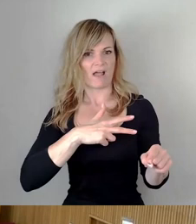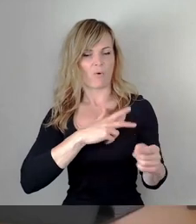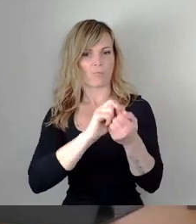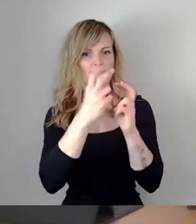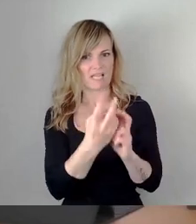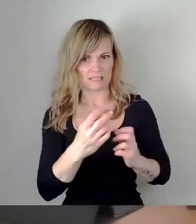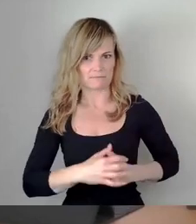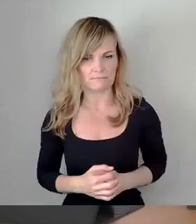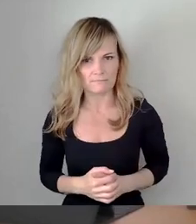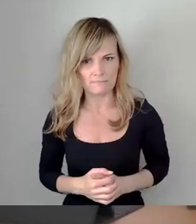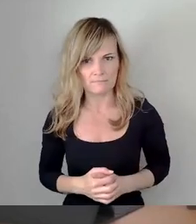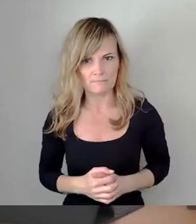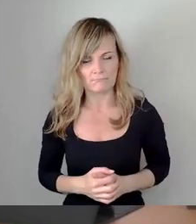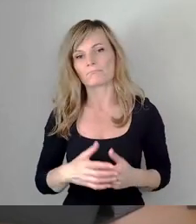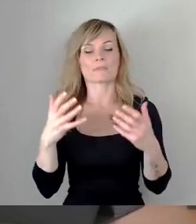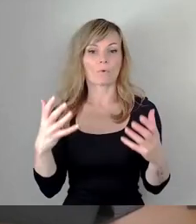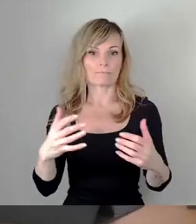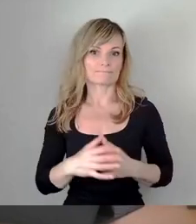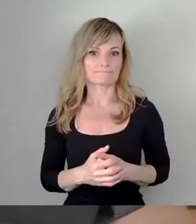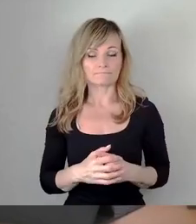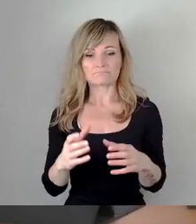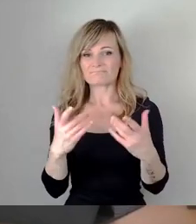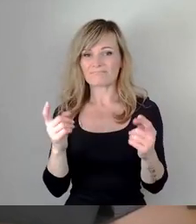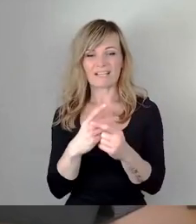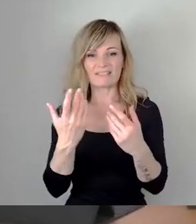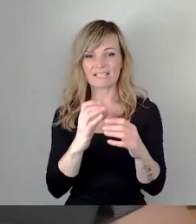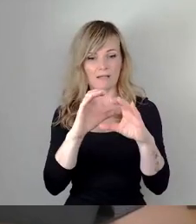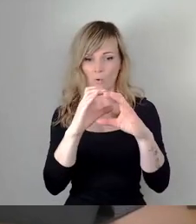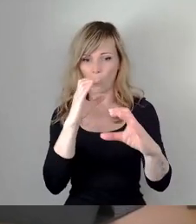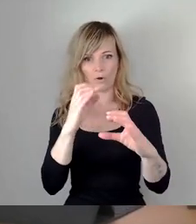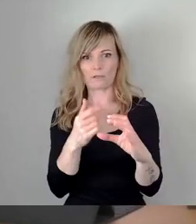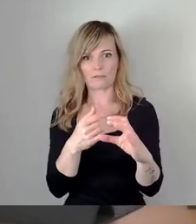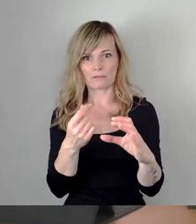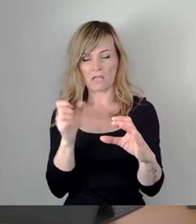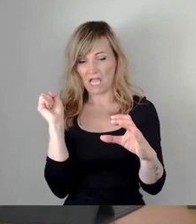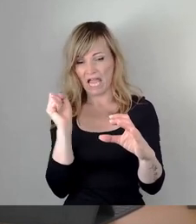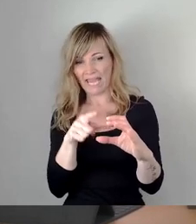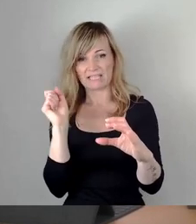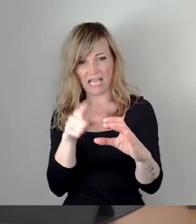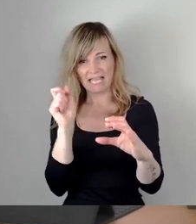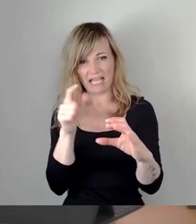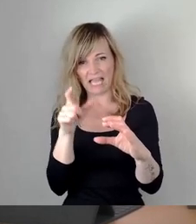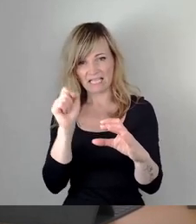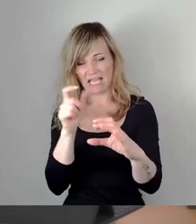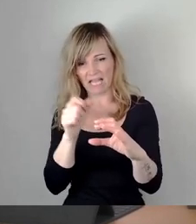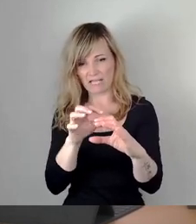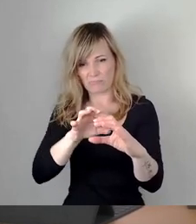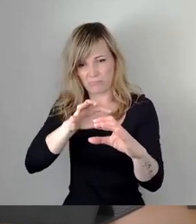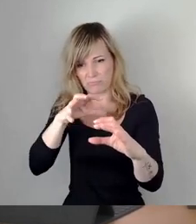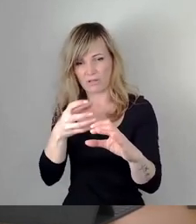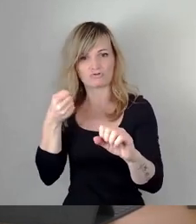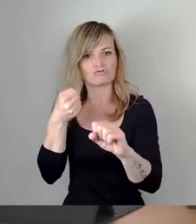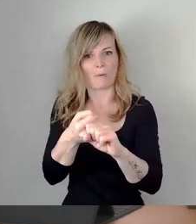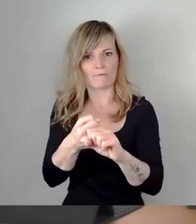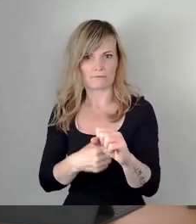eine Rohre nehmen, und je mehr Sie dort in die Röhre hineinstecken, umso mehr ist sie verstopft und kommt gar nichts raus. Wenn Sie aber nur so